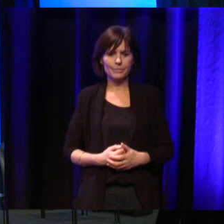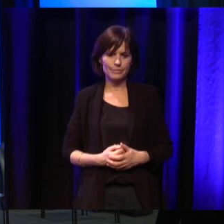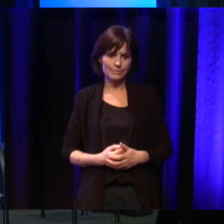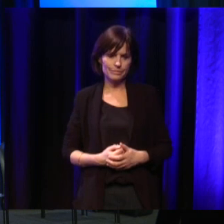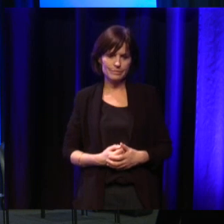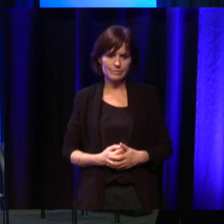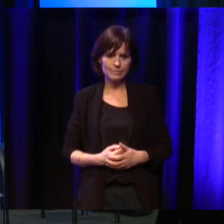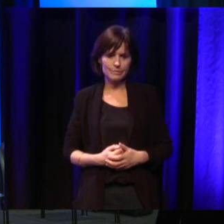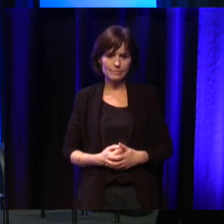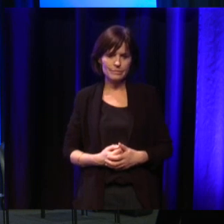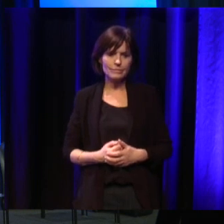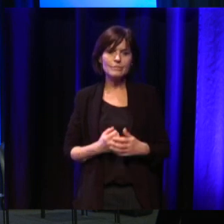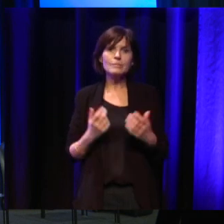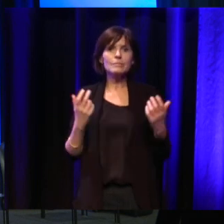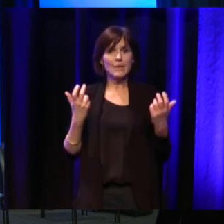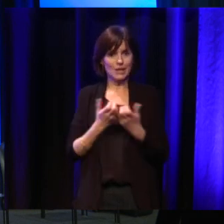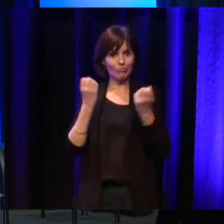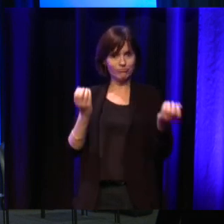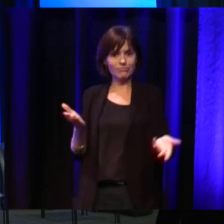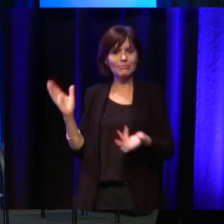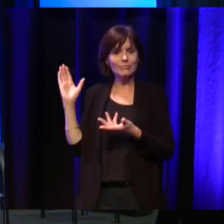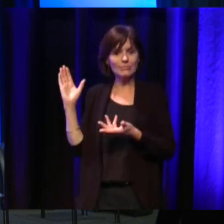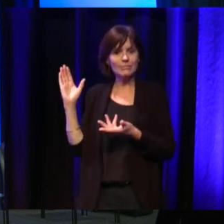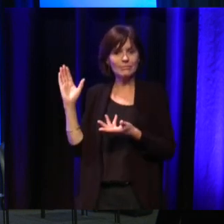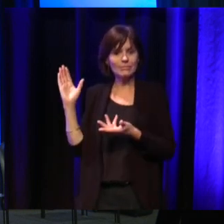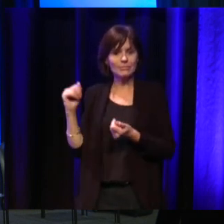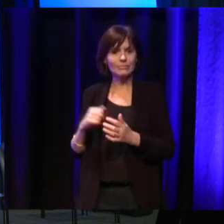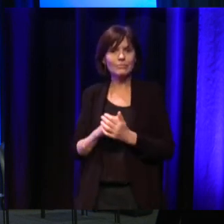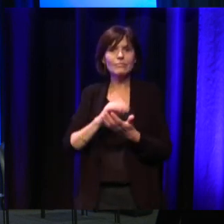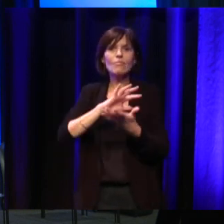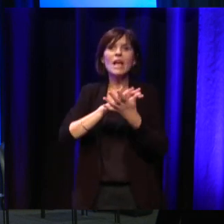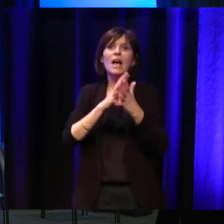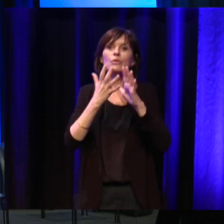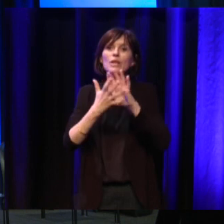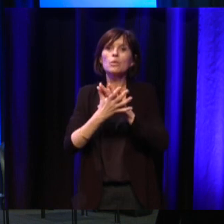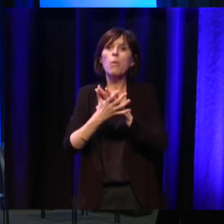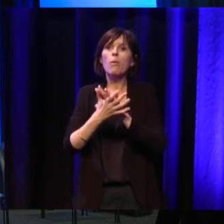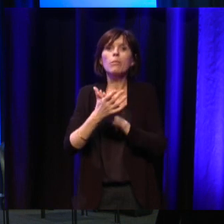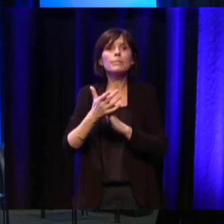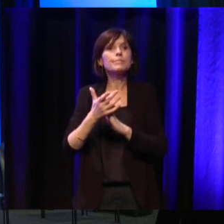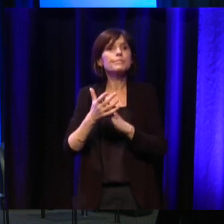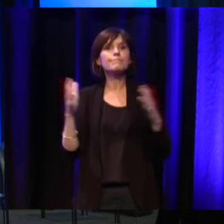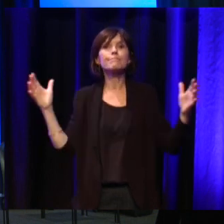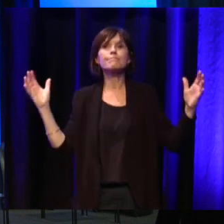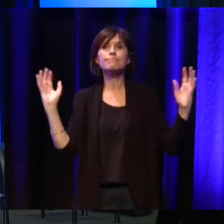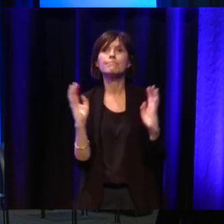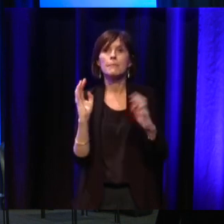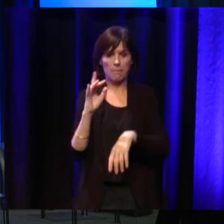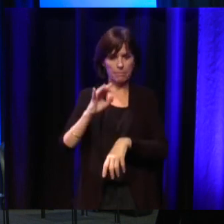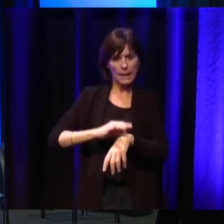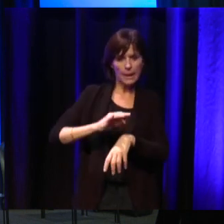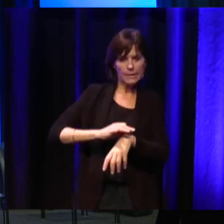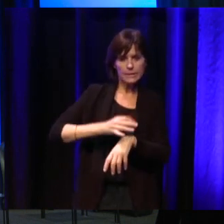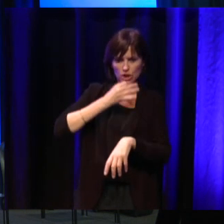Voilà, par exemple, ça, c'est le cas de, donc, voyez, les associations de malades vendent effectivement l'idée qu'on va aller plus vite